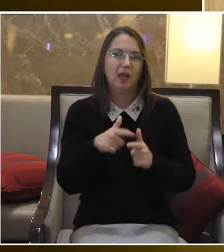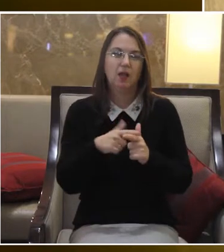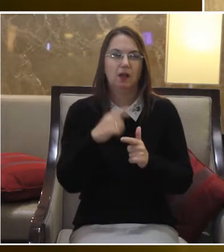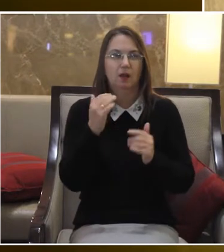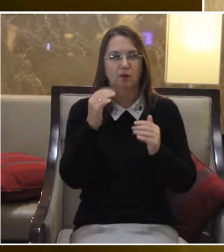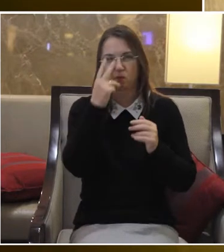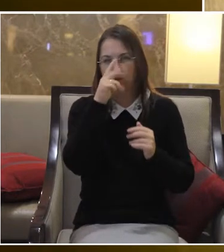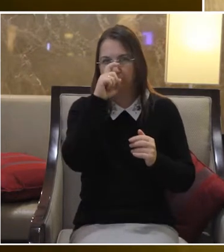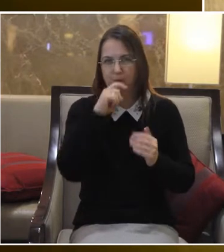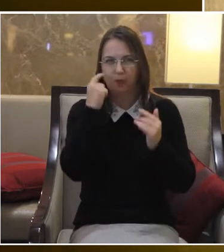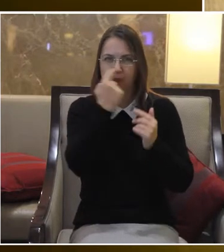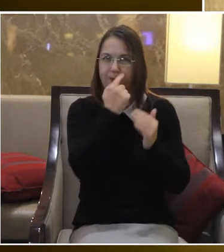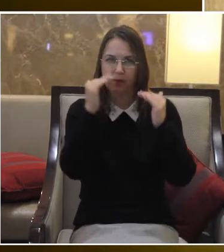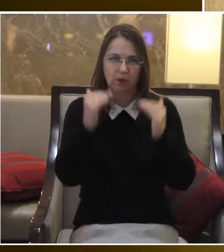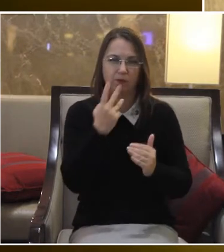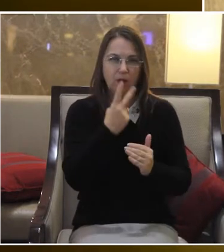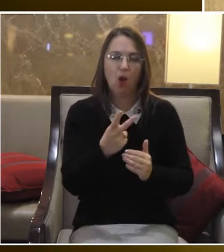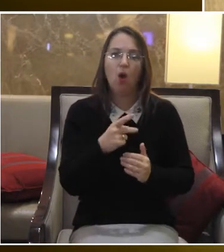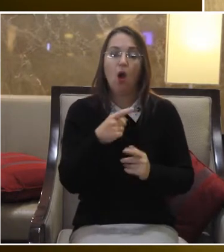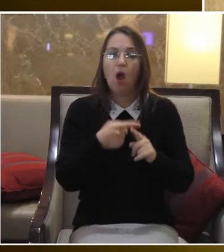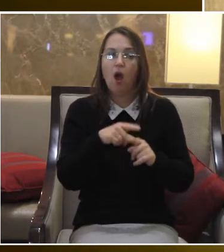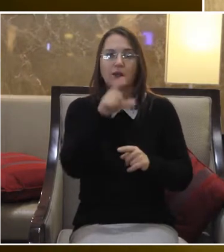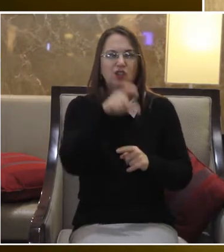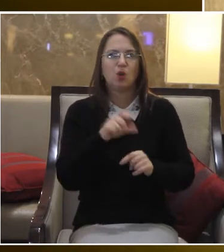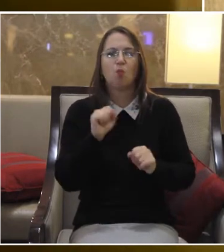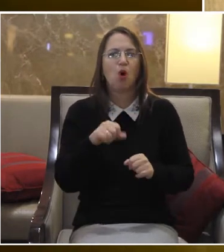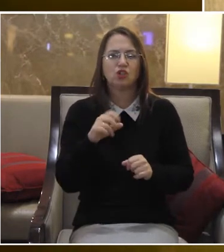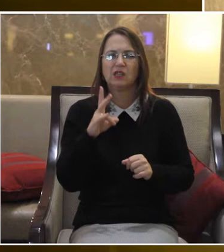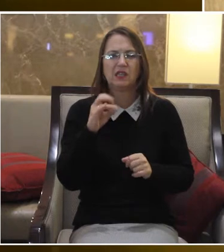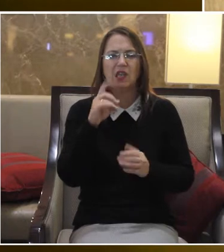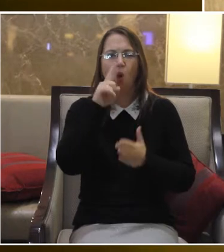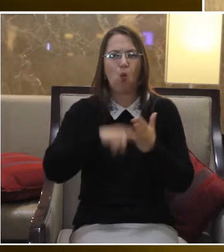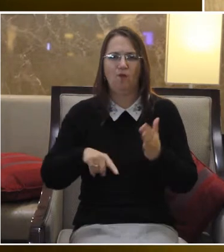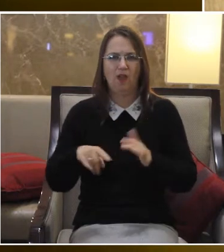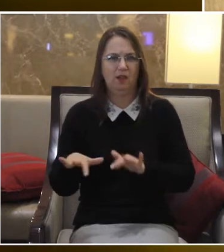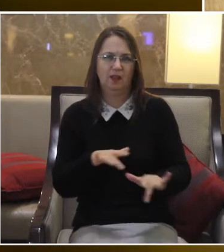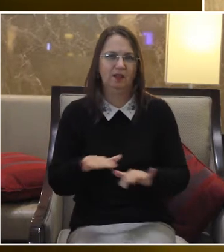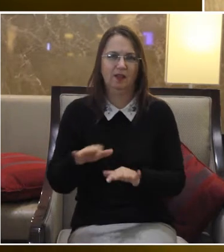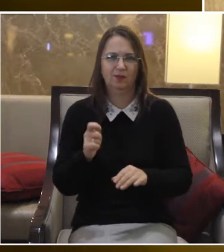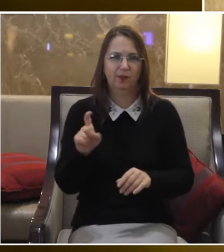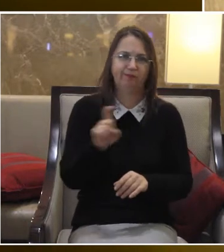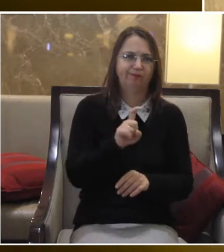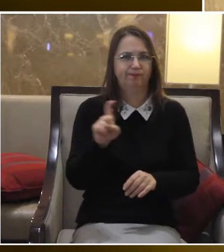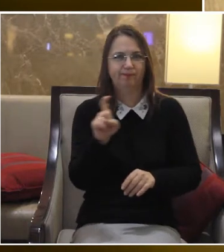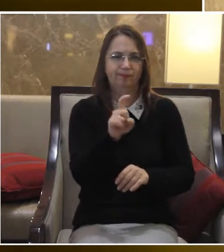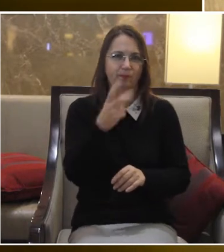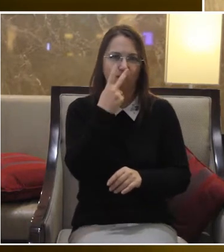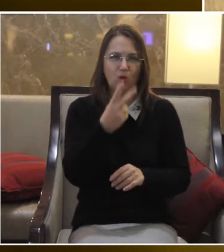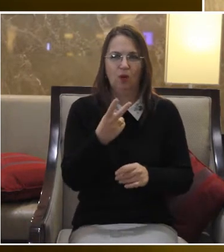вона може невпевно рухатись, вона може якось,